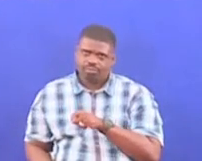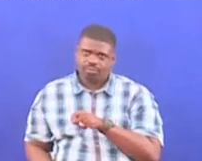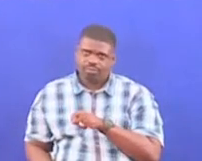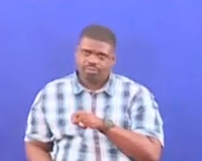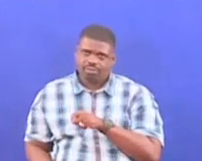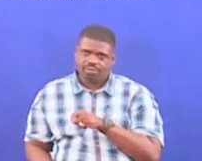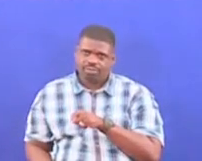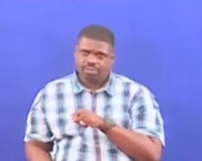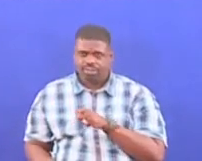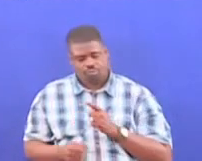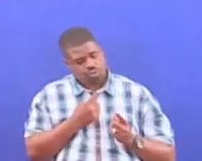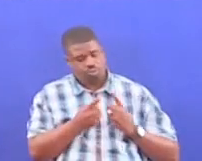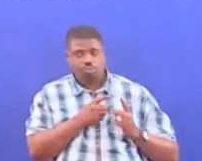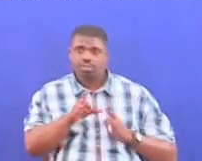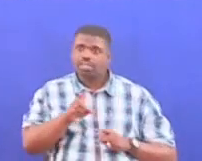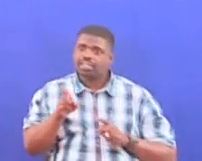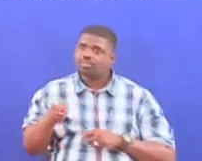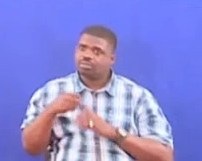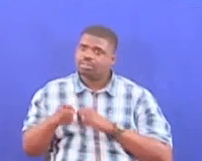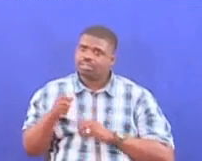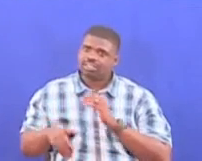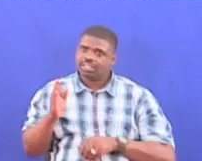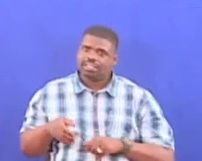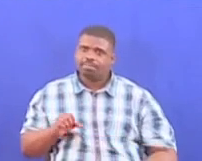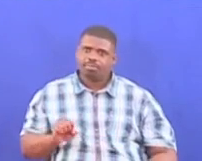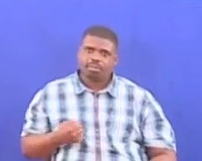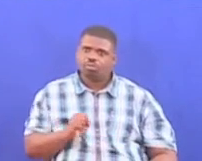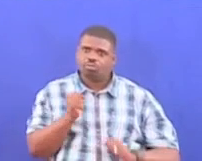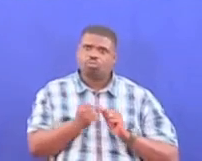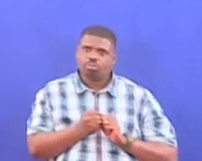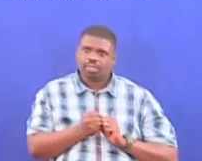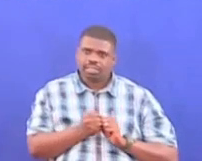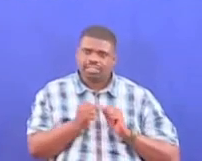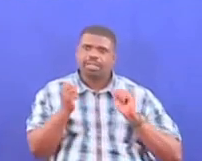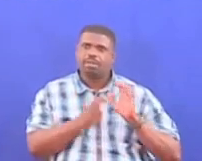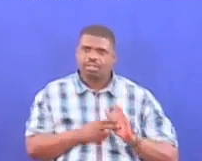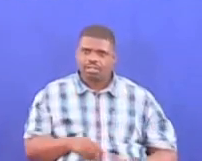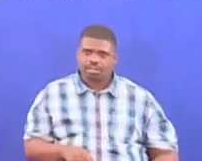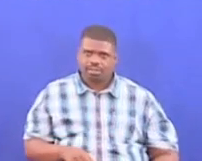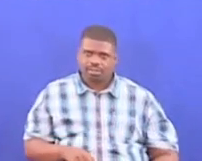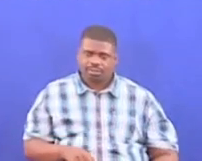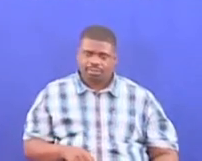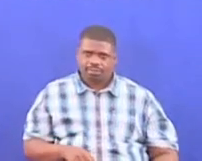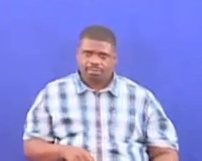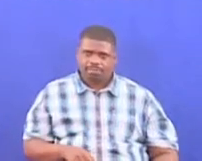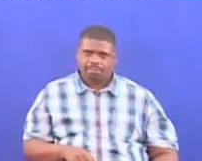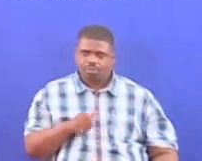Hibi trofozumumza, kadi hizo zimesha ingia zaidi ya milioni kuminasaba. Yanu watu milioni kuminasaba,